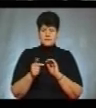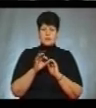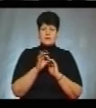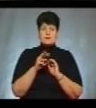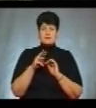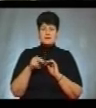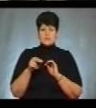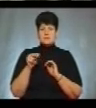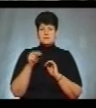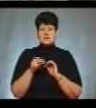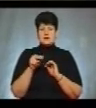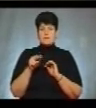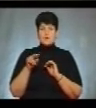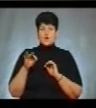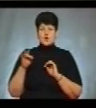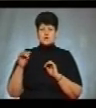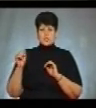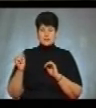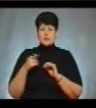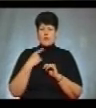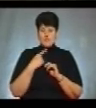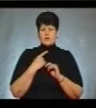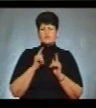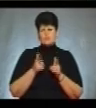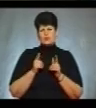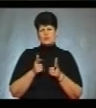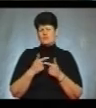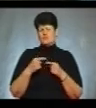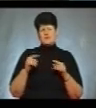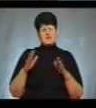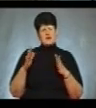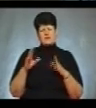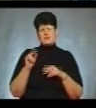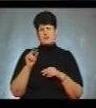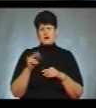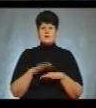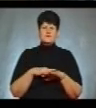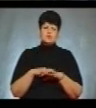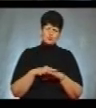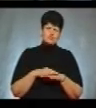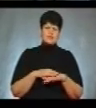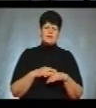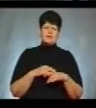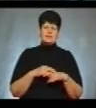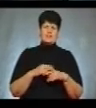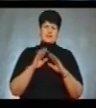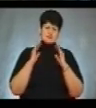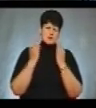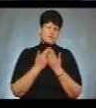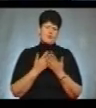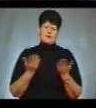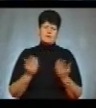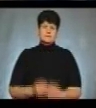виборчого штабу Петра Порошенка, каже, він готовий до будь-яких варіантів і дат. І в студії Суспільного, і на стадіоні. Марина Дубина, Олена